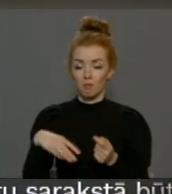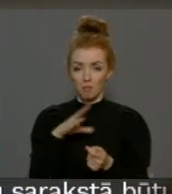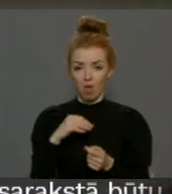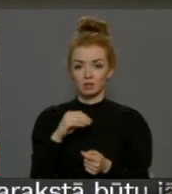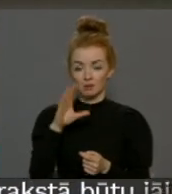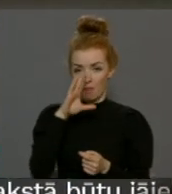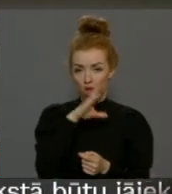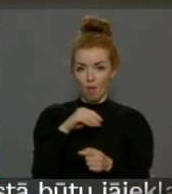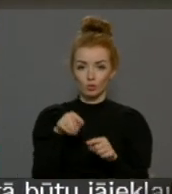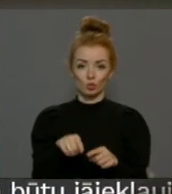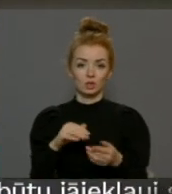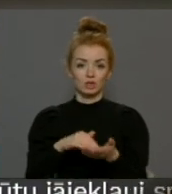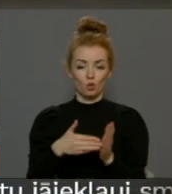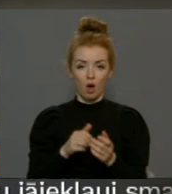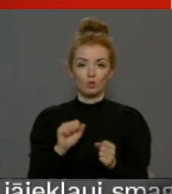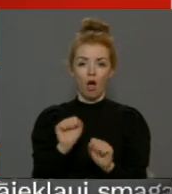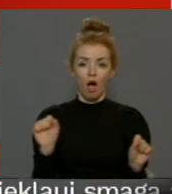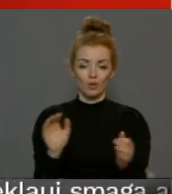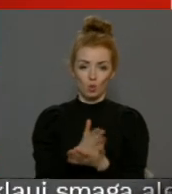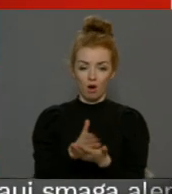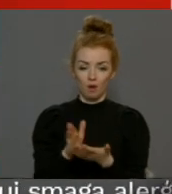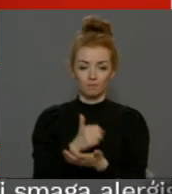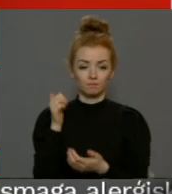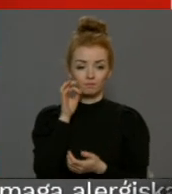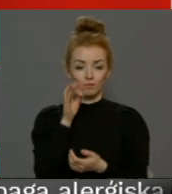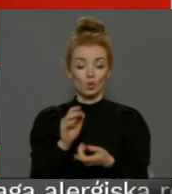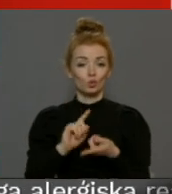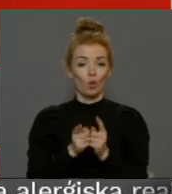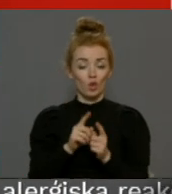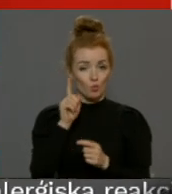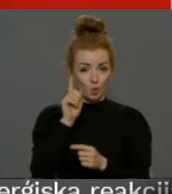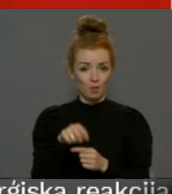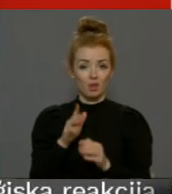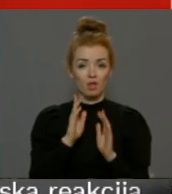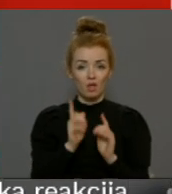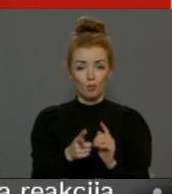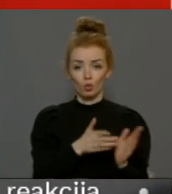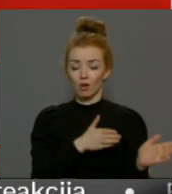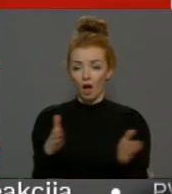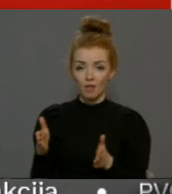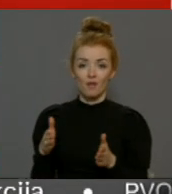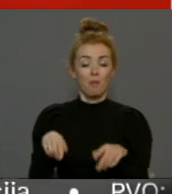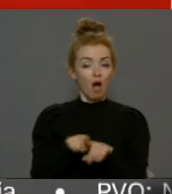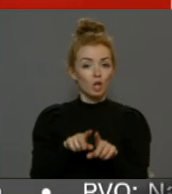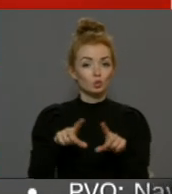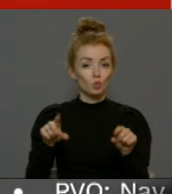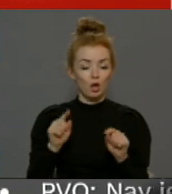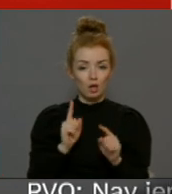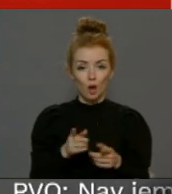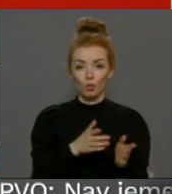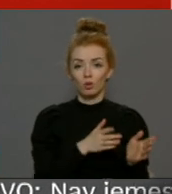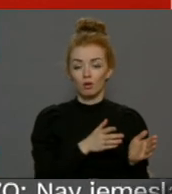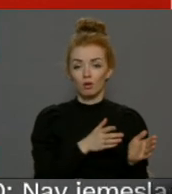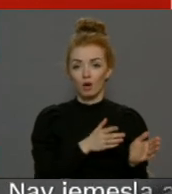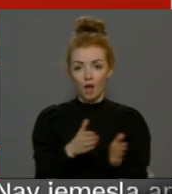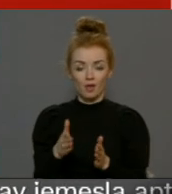šīs situācijas atrisināt. Bet skolotājiem, protams, ka būtu jābūt gataviem un arī skolām būtu jābūt ar savu jau